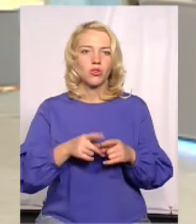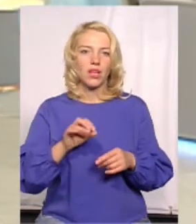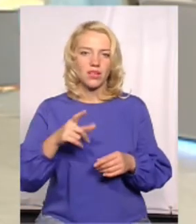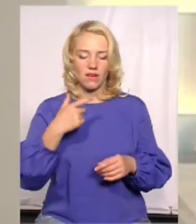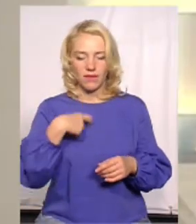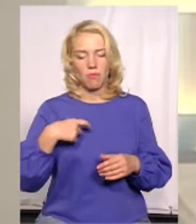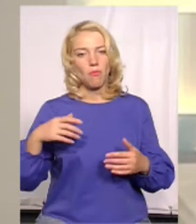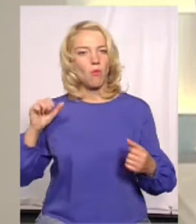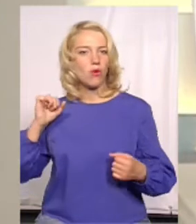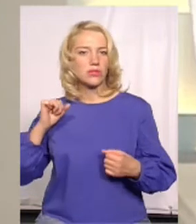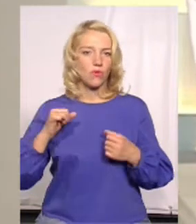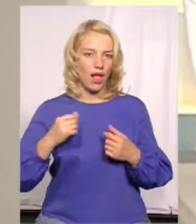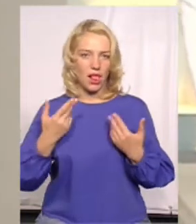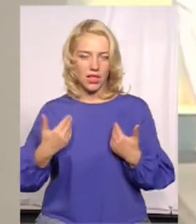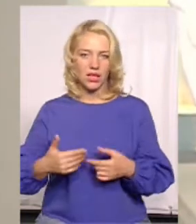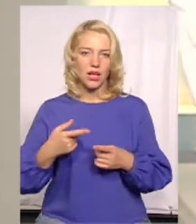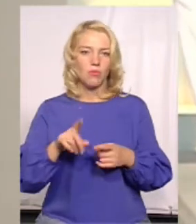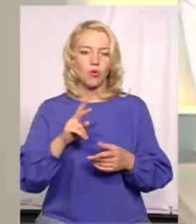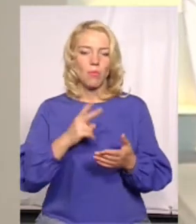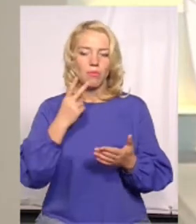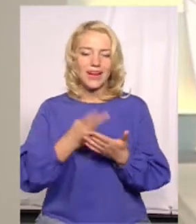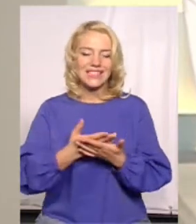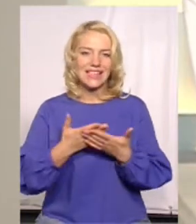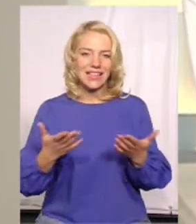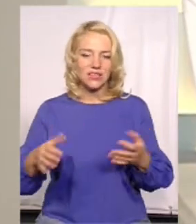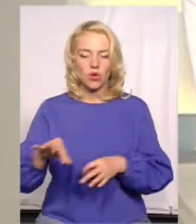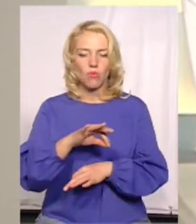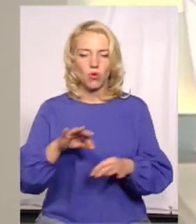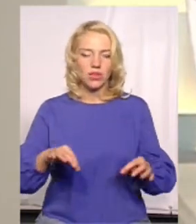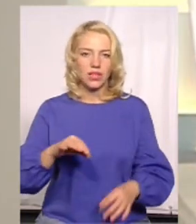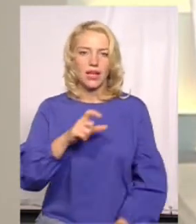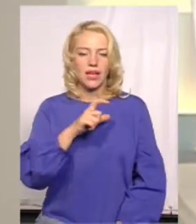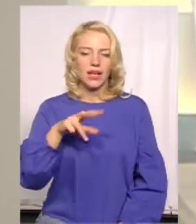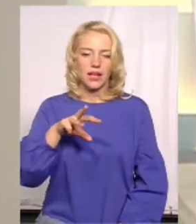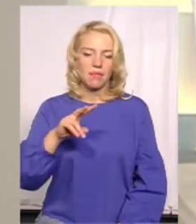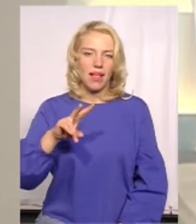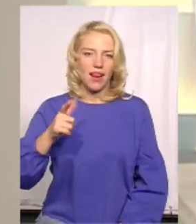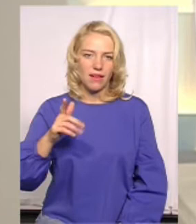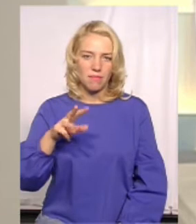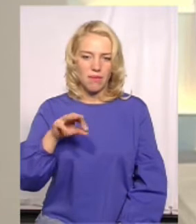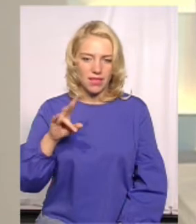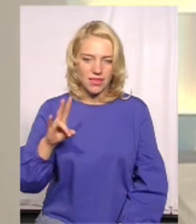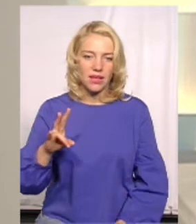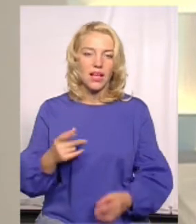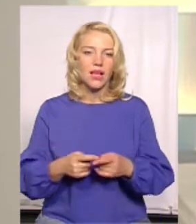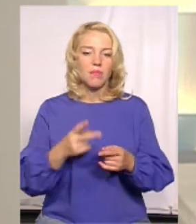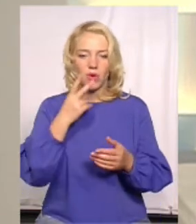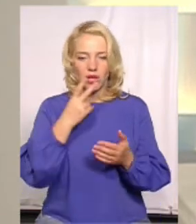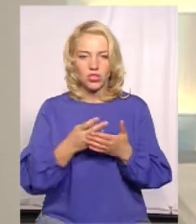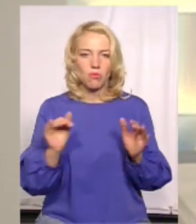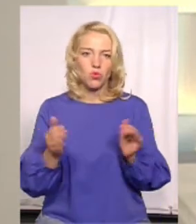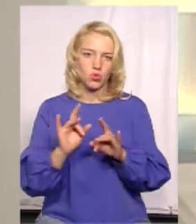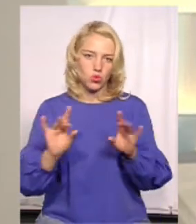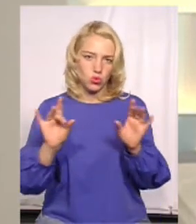про презентацію проєкту «Таємниця Хмельвіля». Хмельвіля, презентация цього проєкту була нещодавно. І ми нагадаємо, як це виглядало